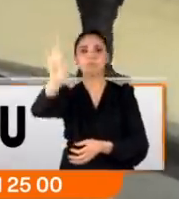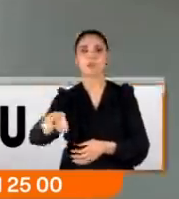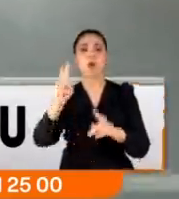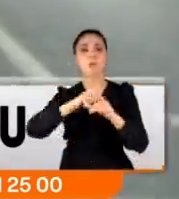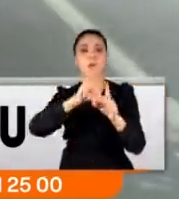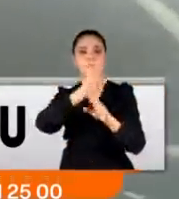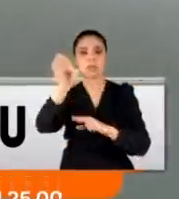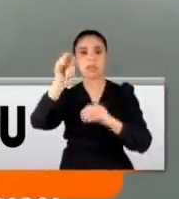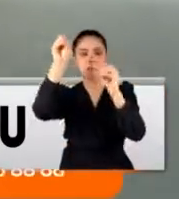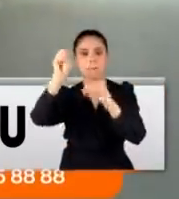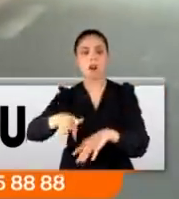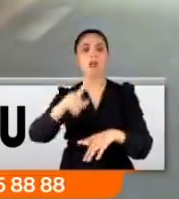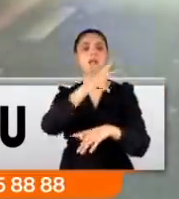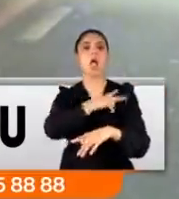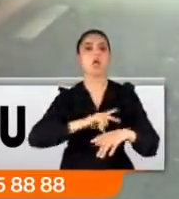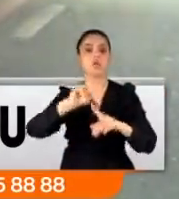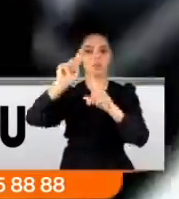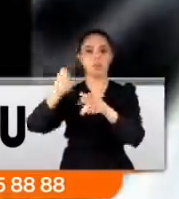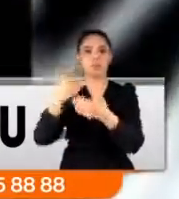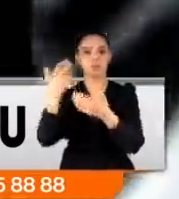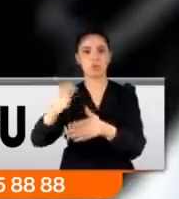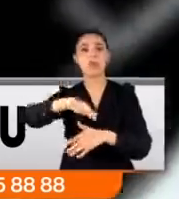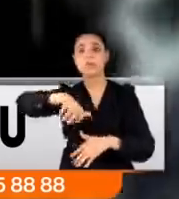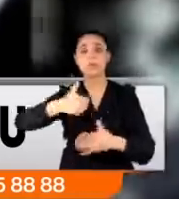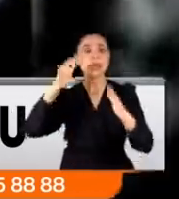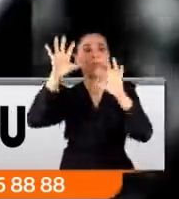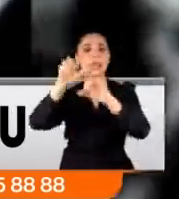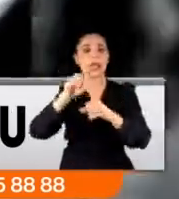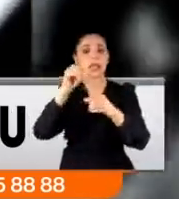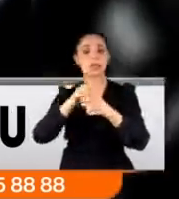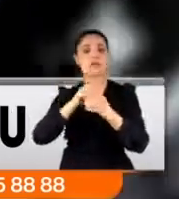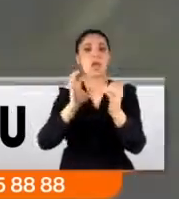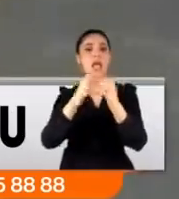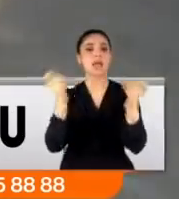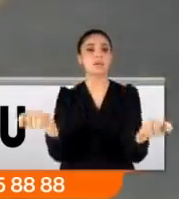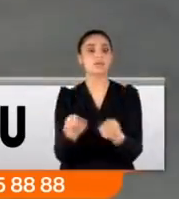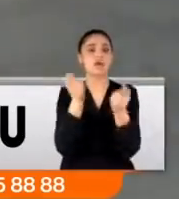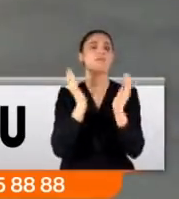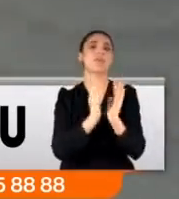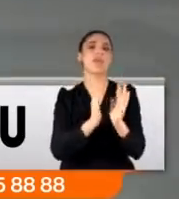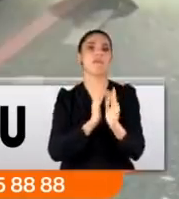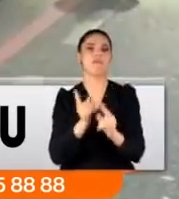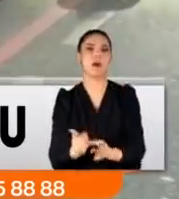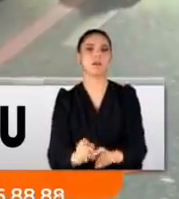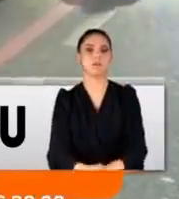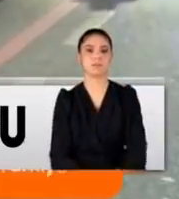polisler terk edilmiş otobüste karşı karşıya kaldı. Hırsızı yakalamak için ise ekiplerin çalışması devam ediyor.